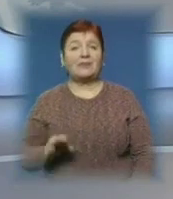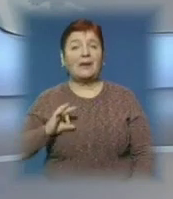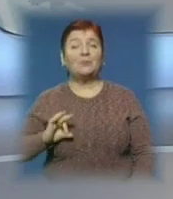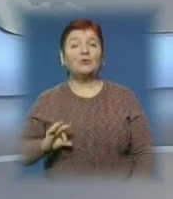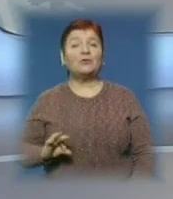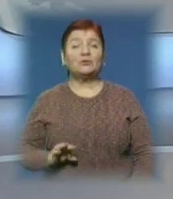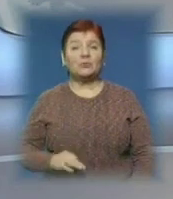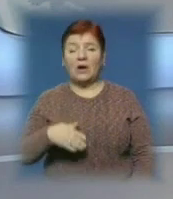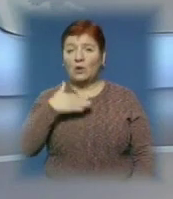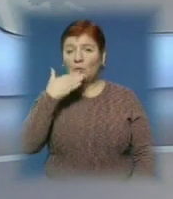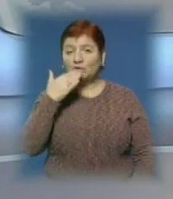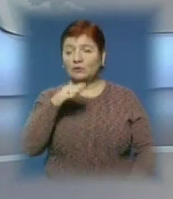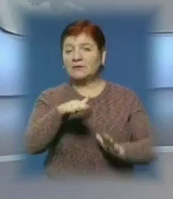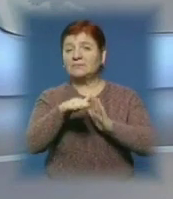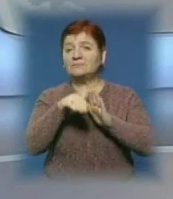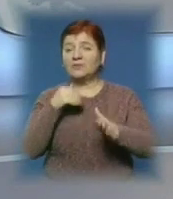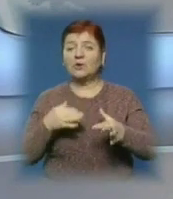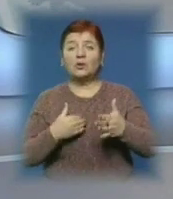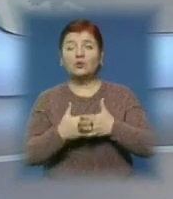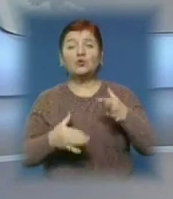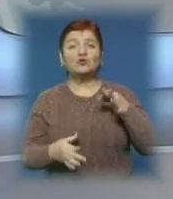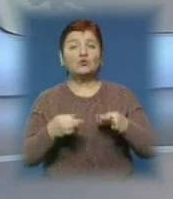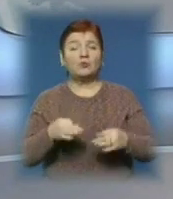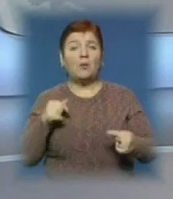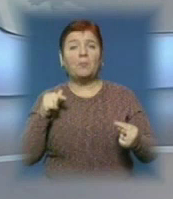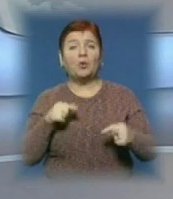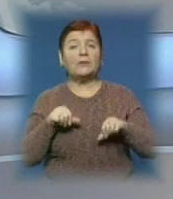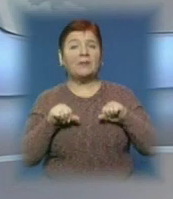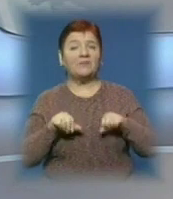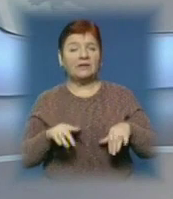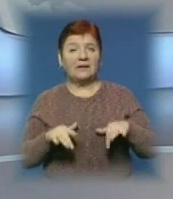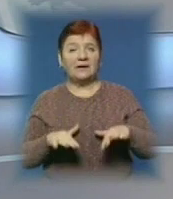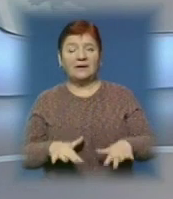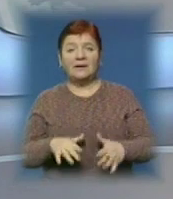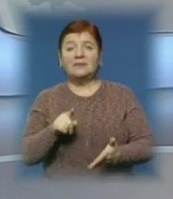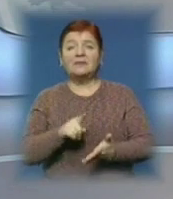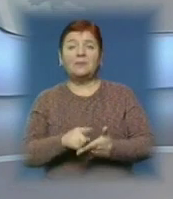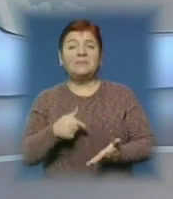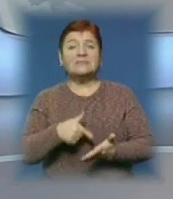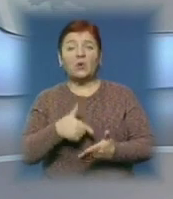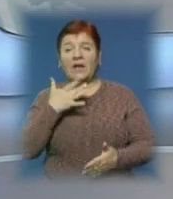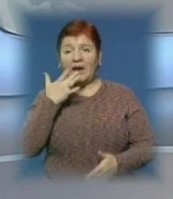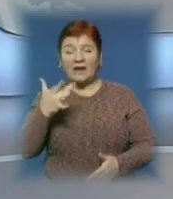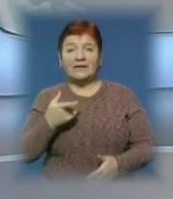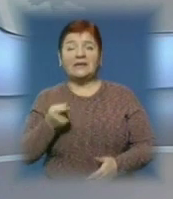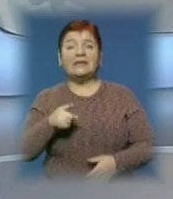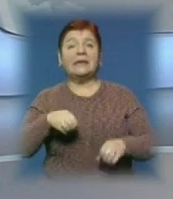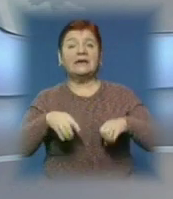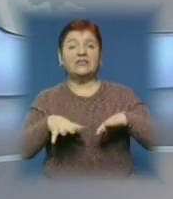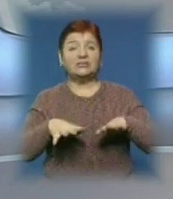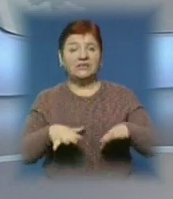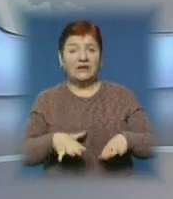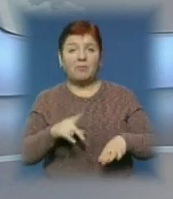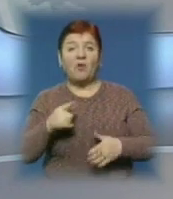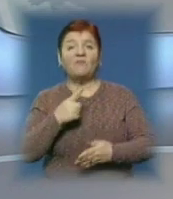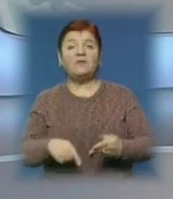Ужгорода підготувала позов до суду, аби визнати протиправною діяльність посадових осіб міської ради при прийнятті рішення виконкому